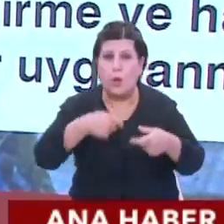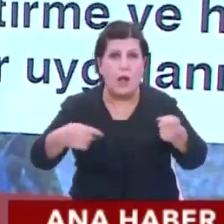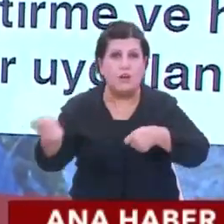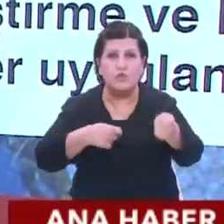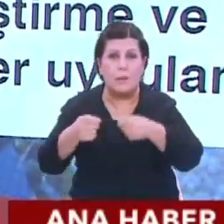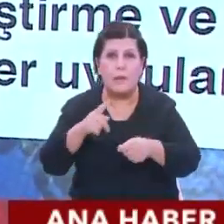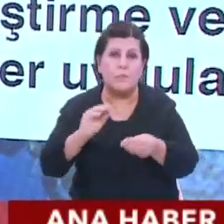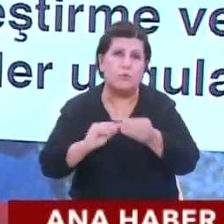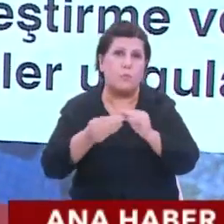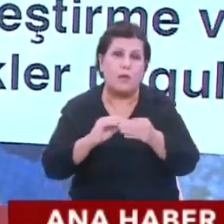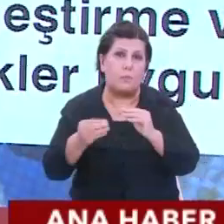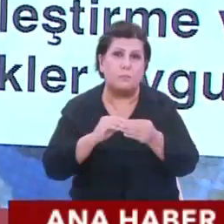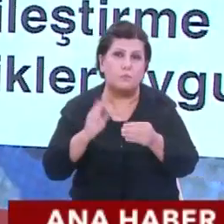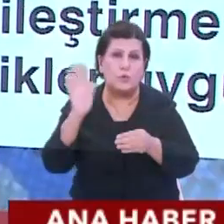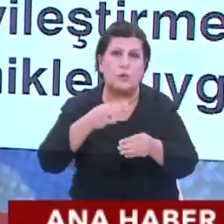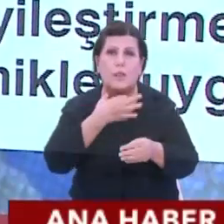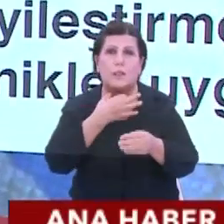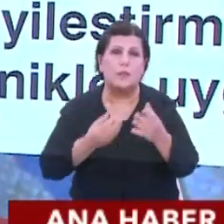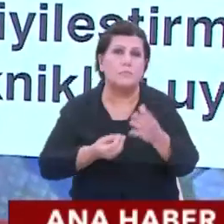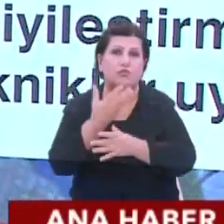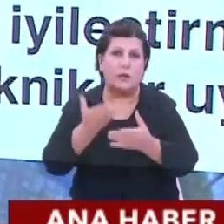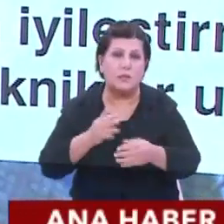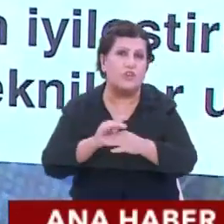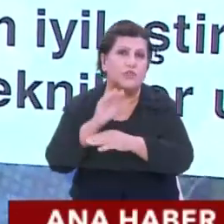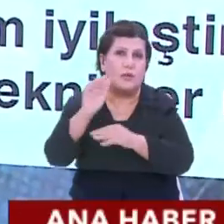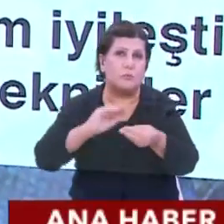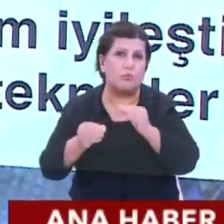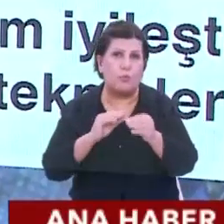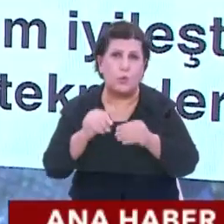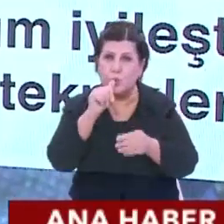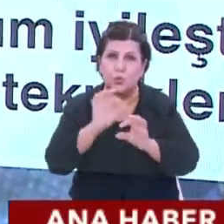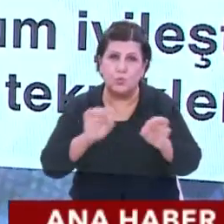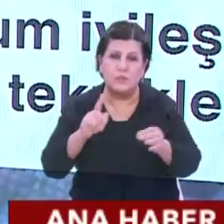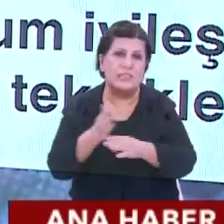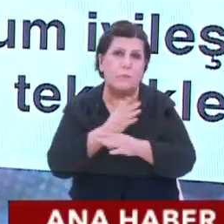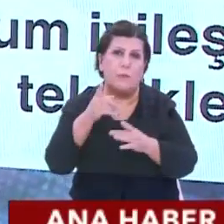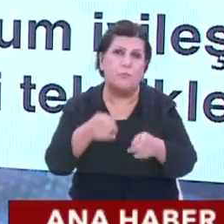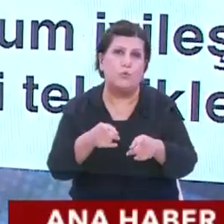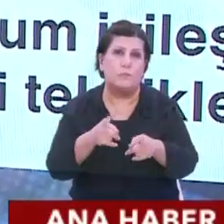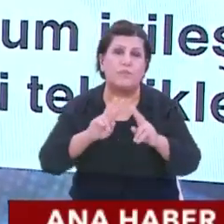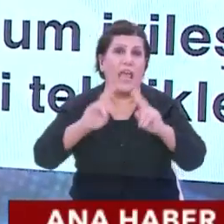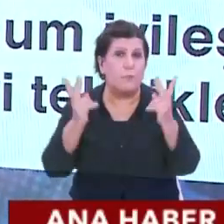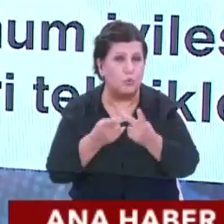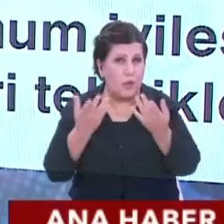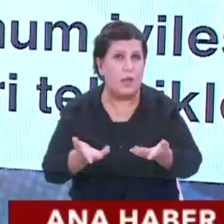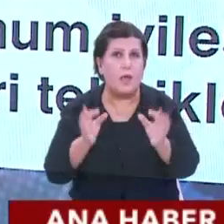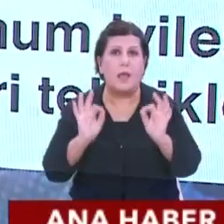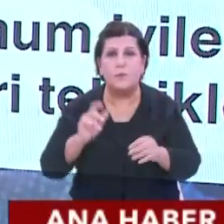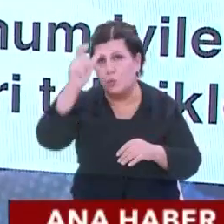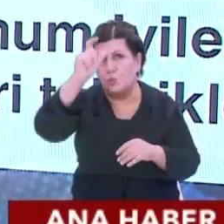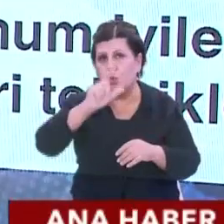sorunla bizim yüzleşmemize neden oluyor. Zaten yaşanan kuraklığın da bir diğer sebebi de bu işte. Hem dünyada hem de